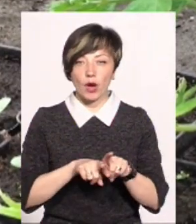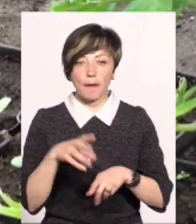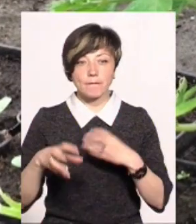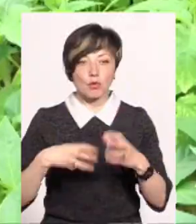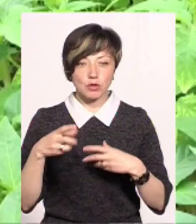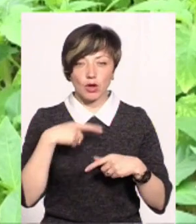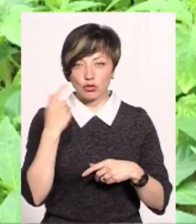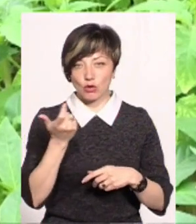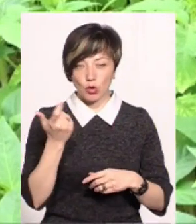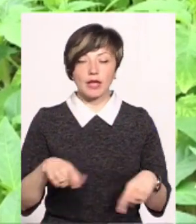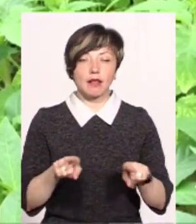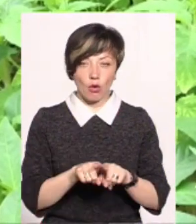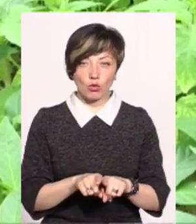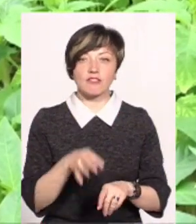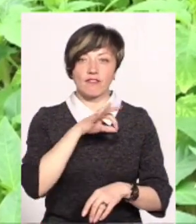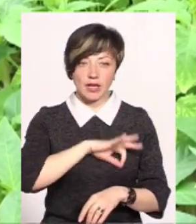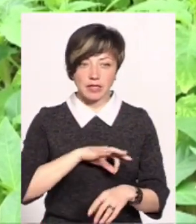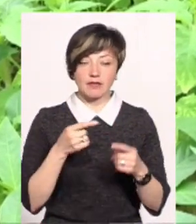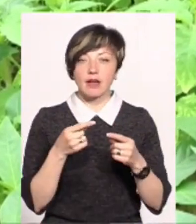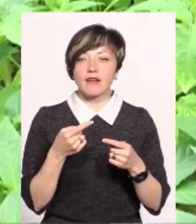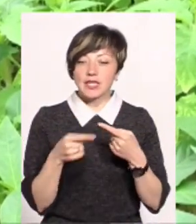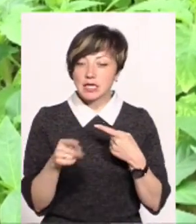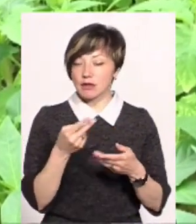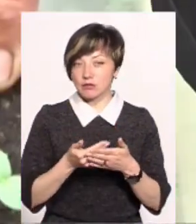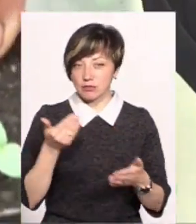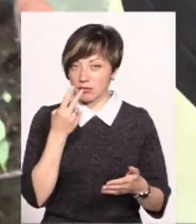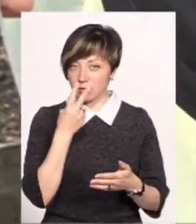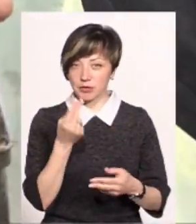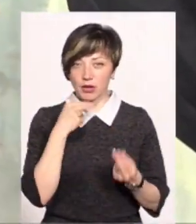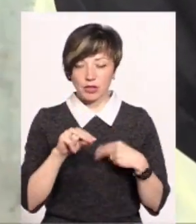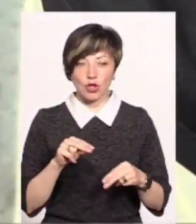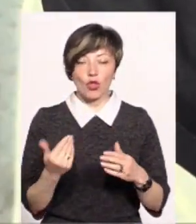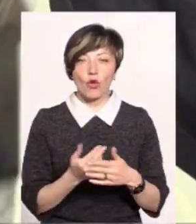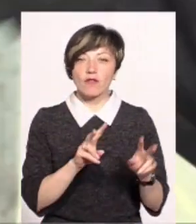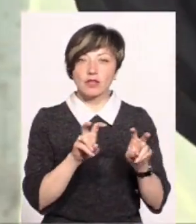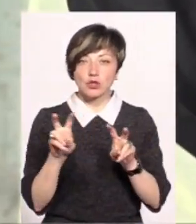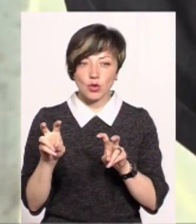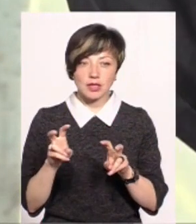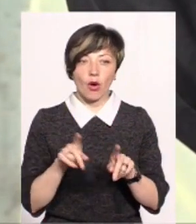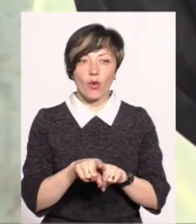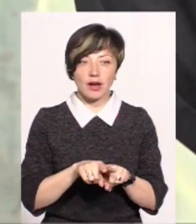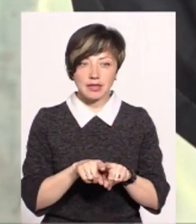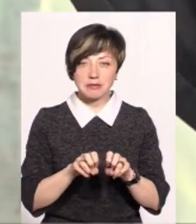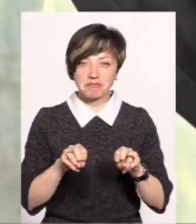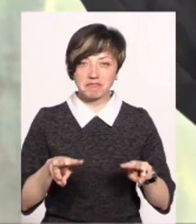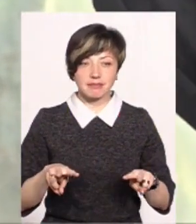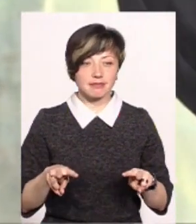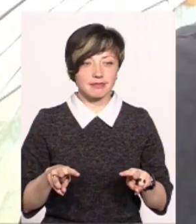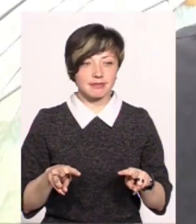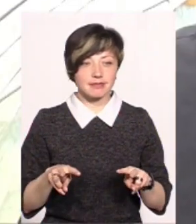та помідорів, каже господар, також уже вигідно вирізняються з-поміж попередніх сортів. Новий сорт партернокарпічних огірків, який,